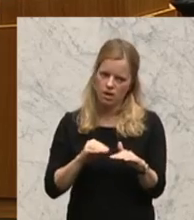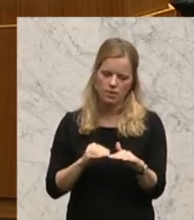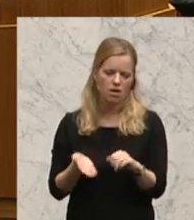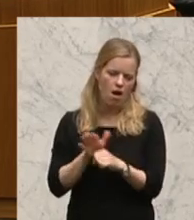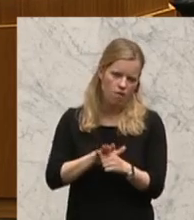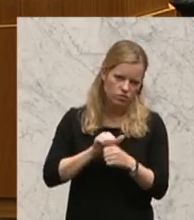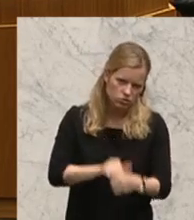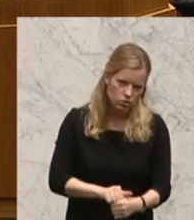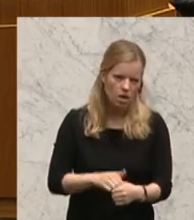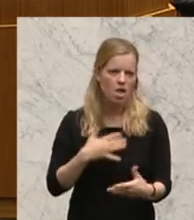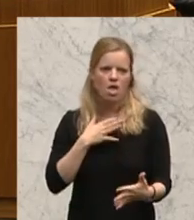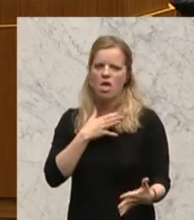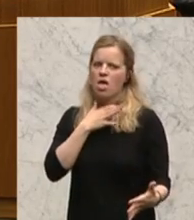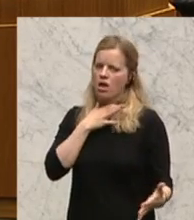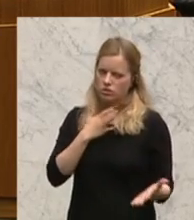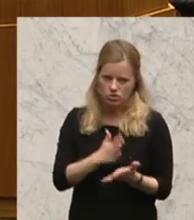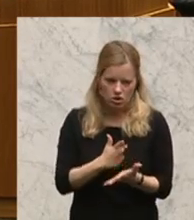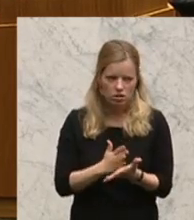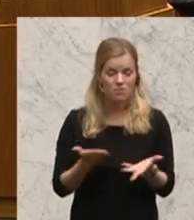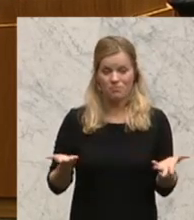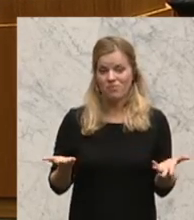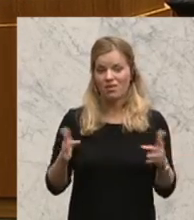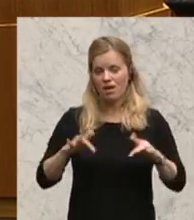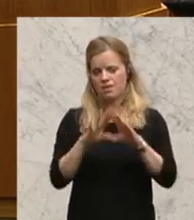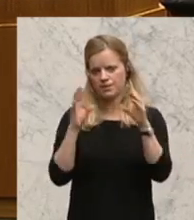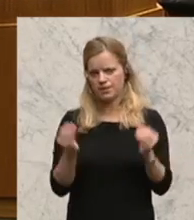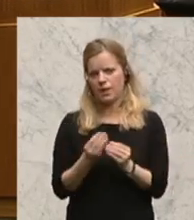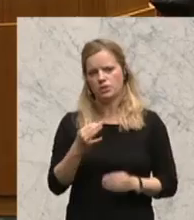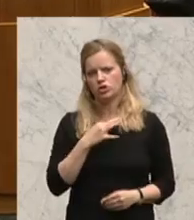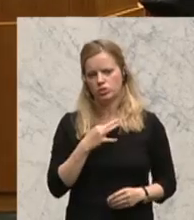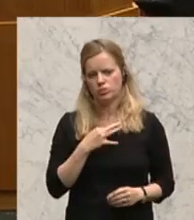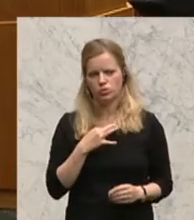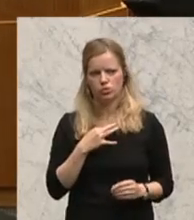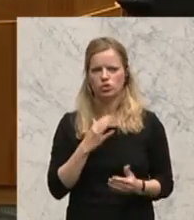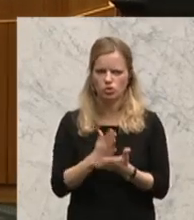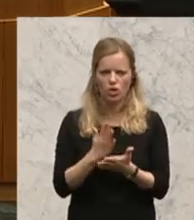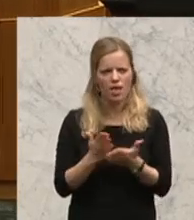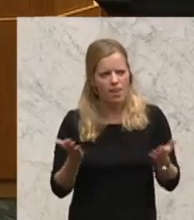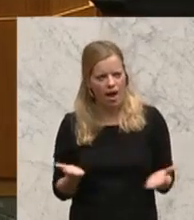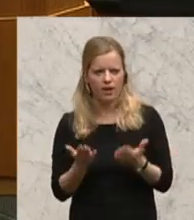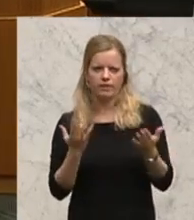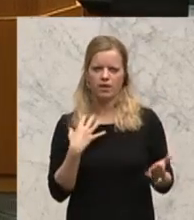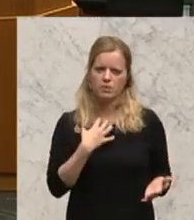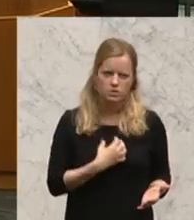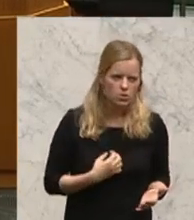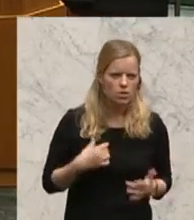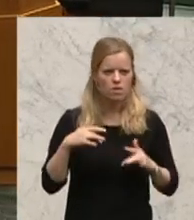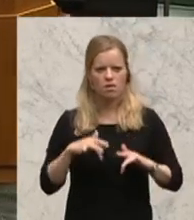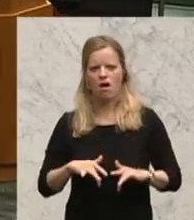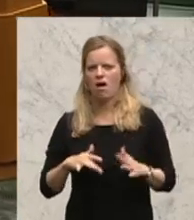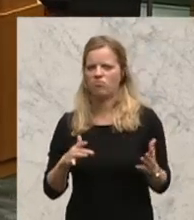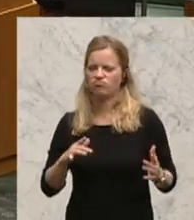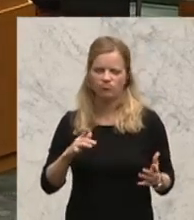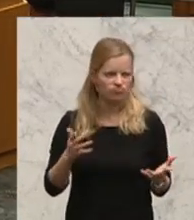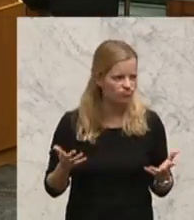Atmen. Es hat was zu tun mit der Gesamtstimmung, eine leichte Form der Depression, die hier ins Land hereinkriecht. Keine Aufbruchsstimmung, weil auch die